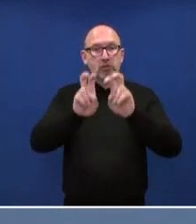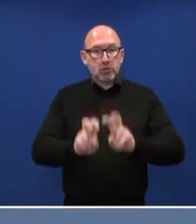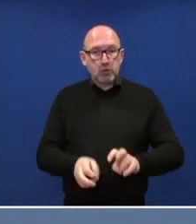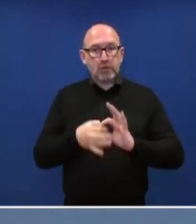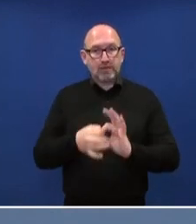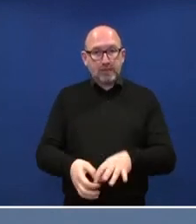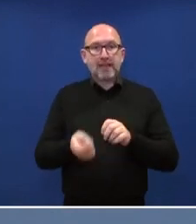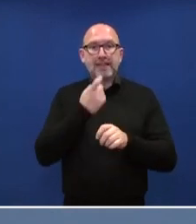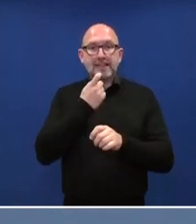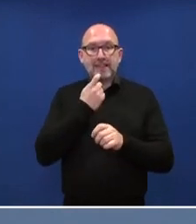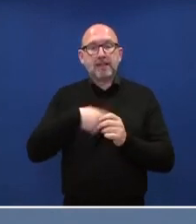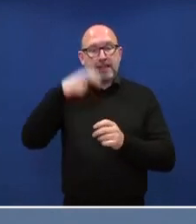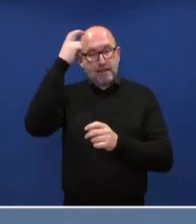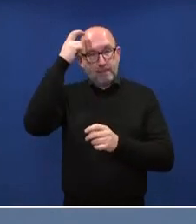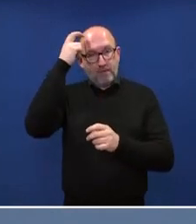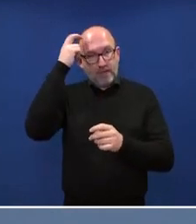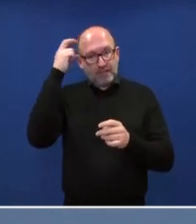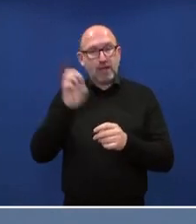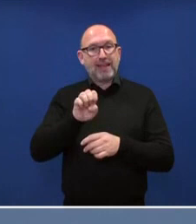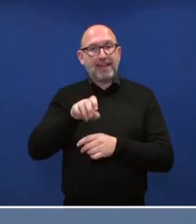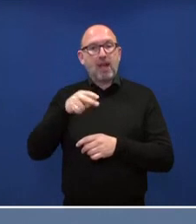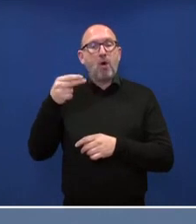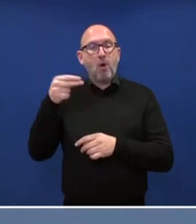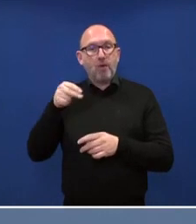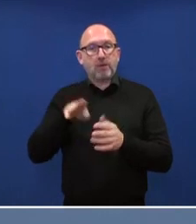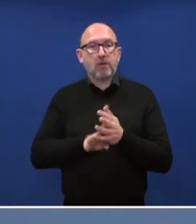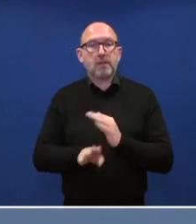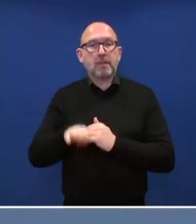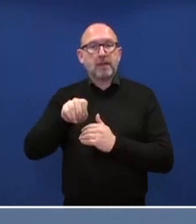Sachverständigen Professor Elisa Hofen und Michael Kubiziel.